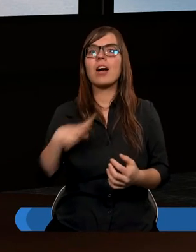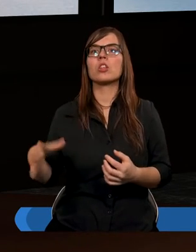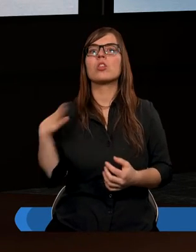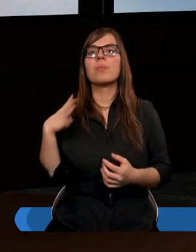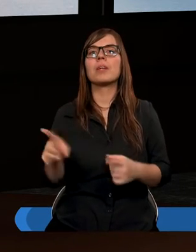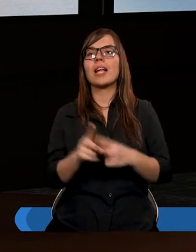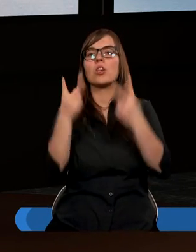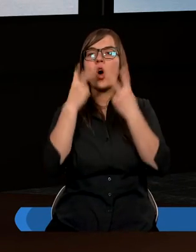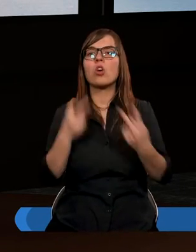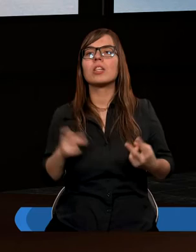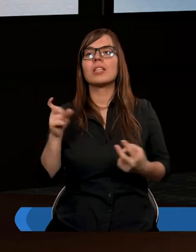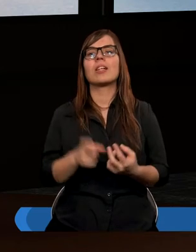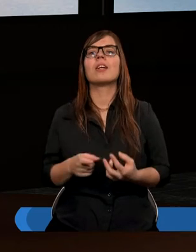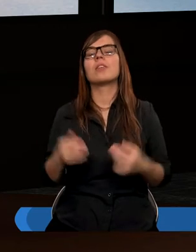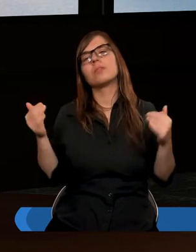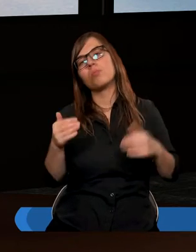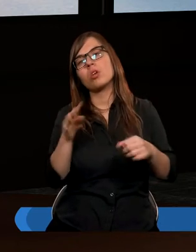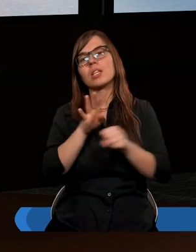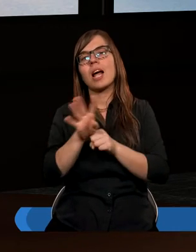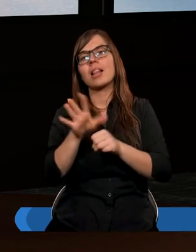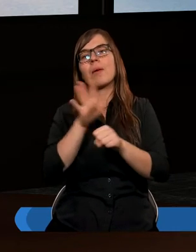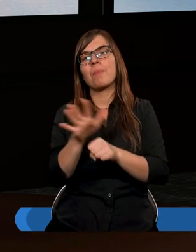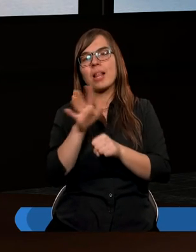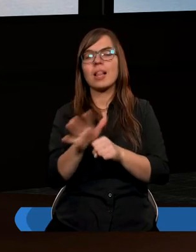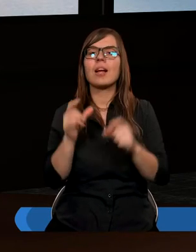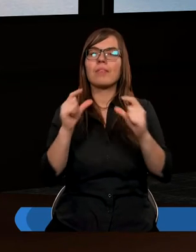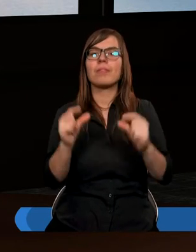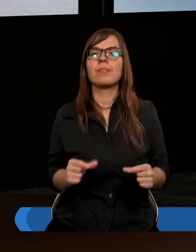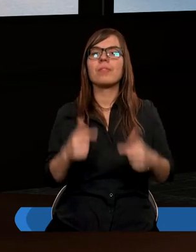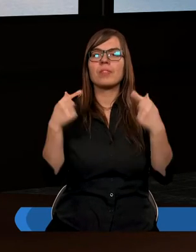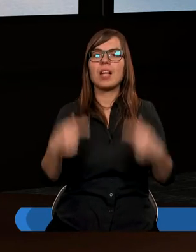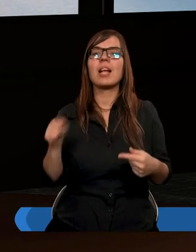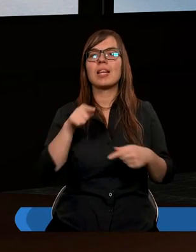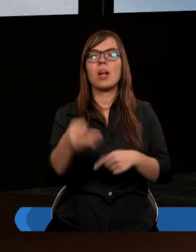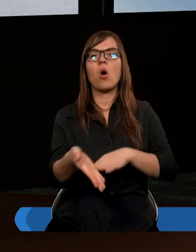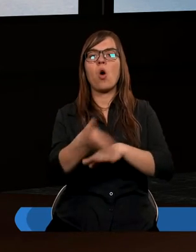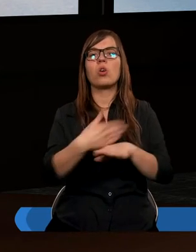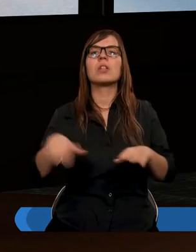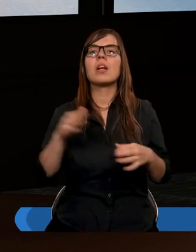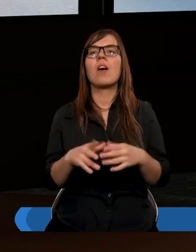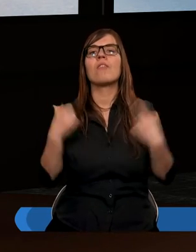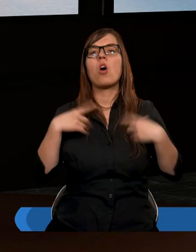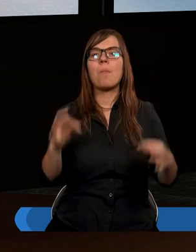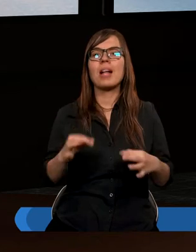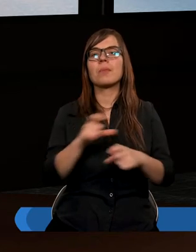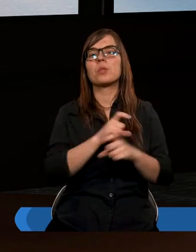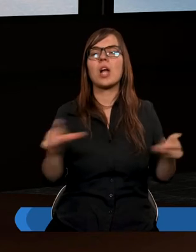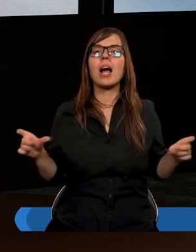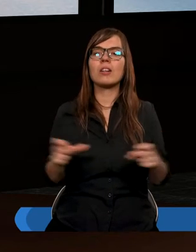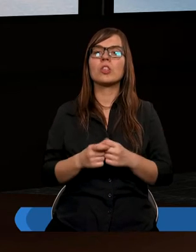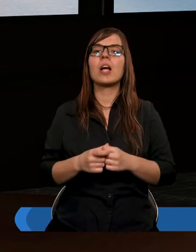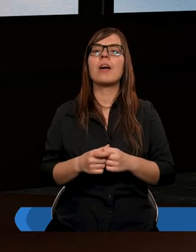odczytać może czternasty i piętnasty wiersz z tego rozdziału w obecnym czasie